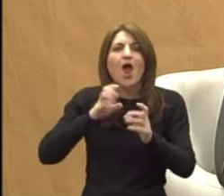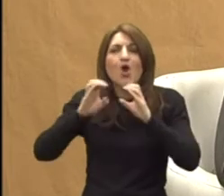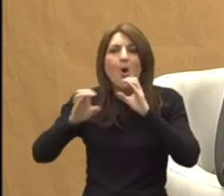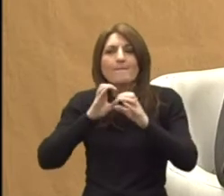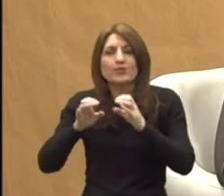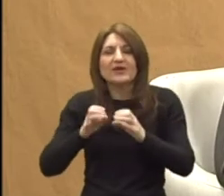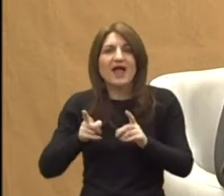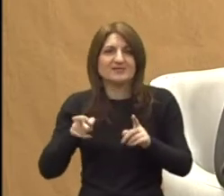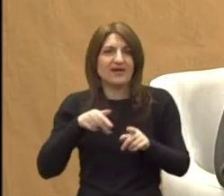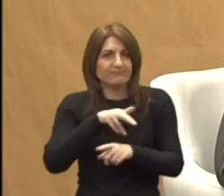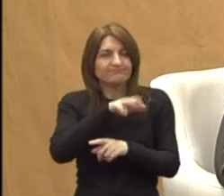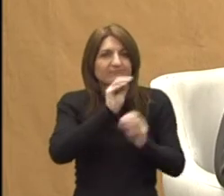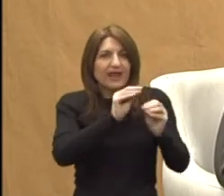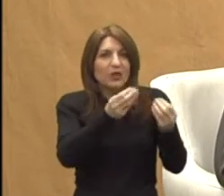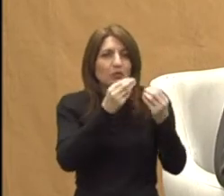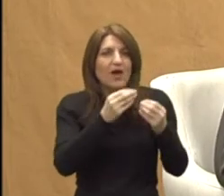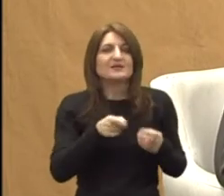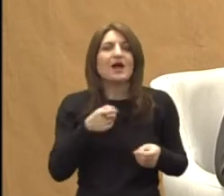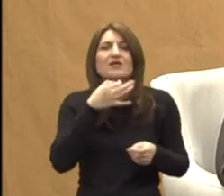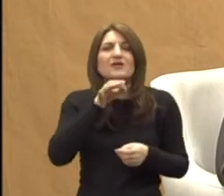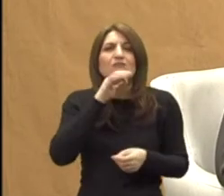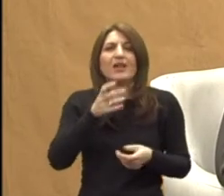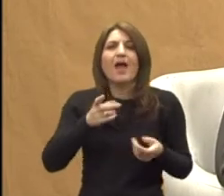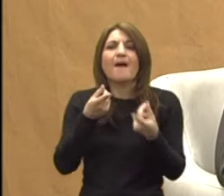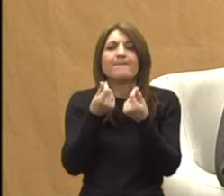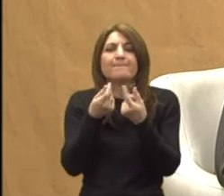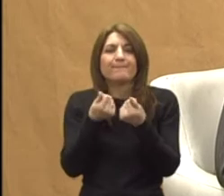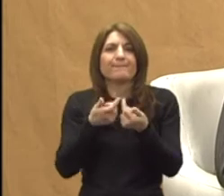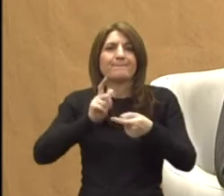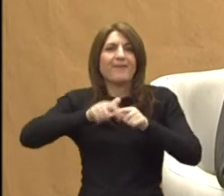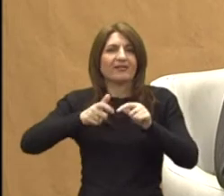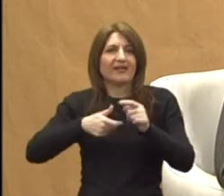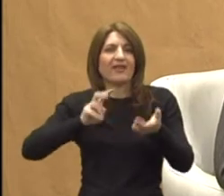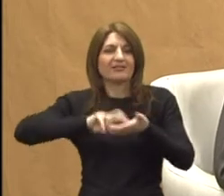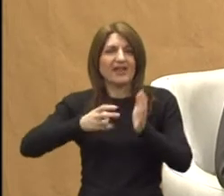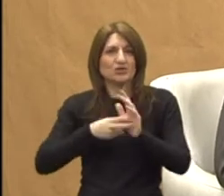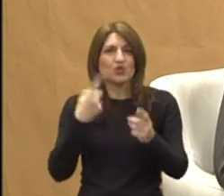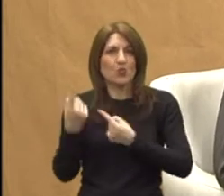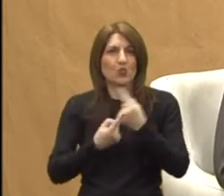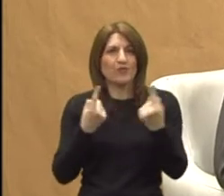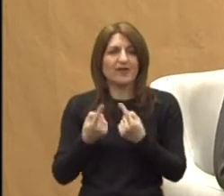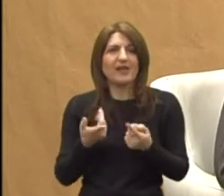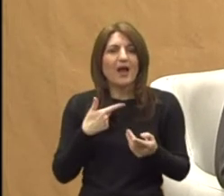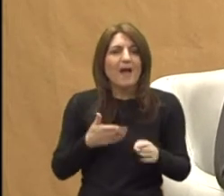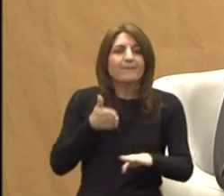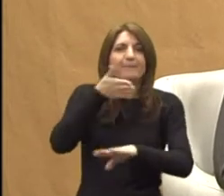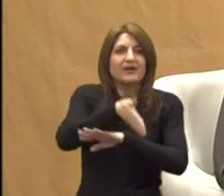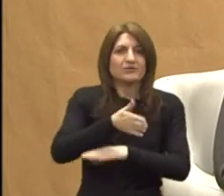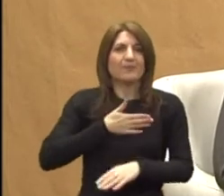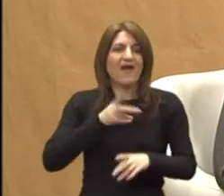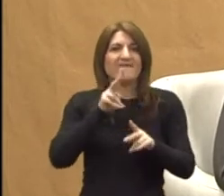Isto tako, važno glasio je da stvaramo bolje materialne i tehničke uvjetlje. Znači da ćemo, pristupnost naše vrtiću bit će bolja.